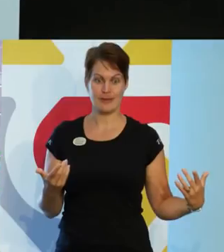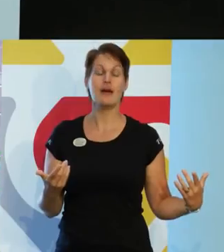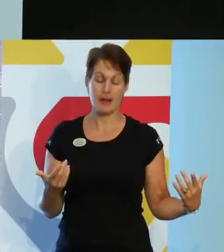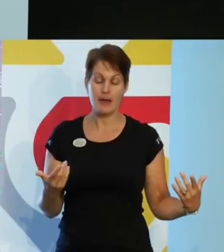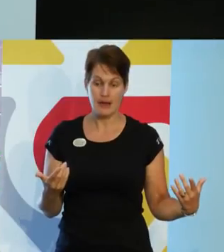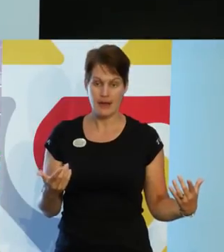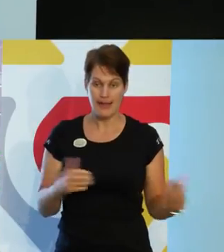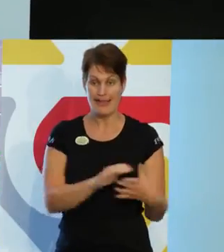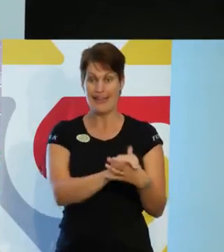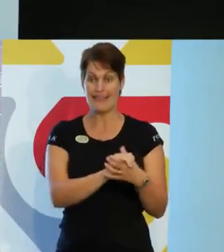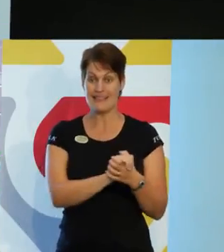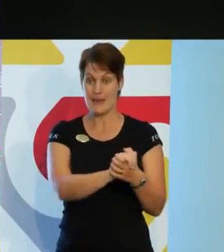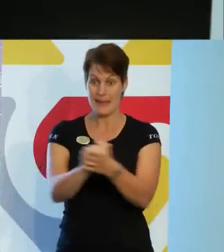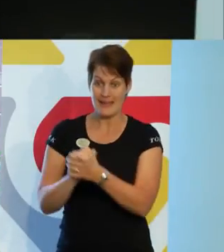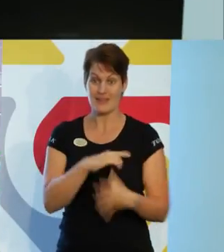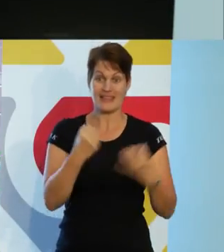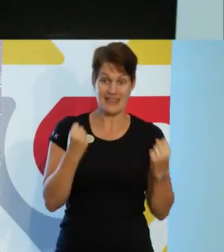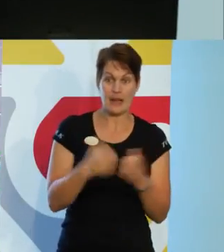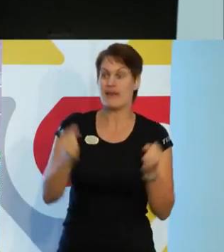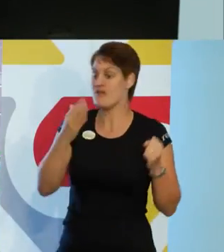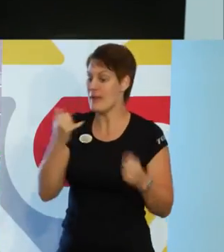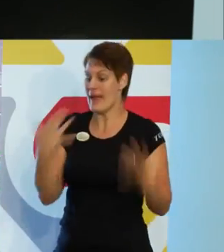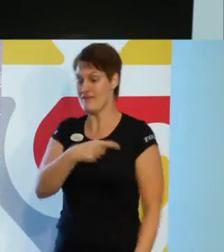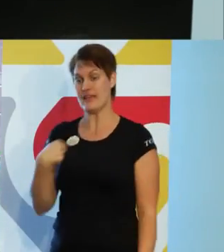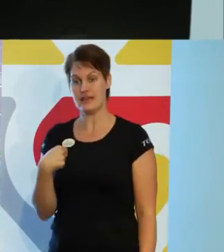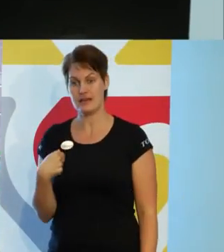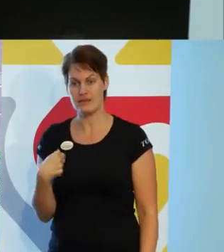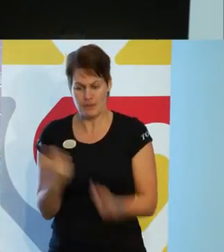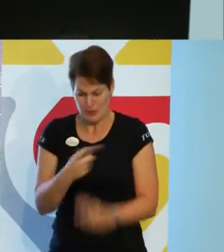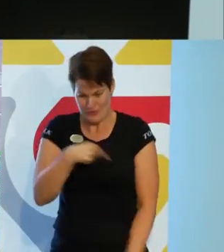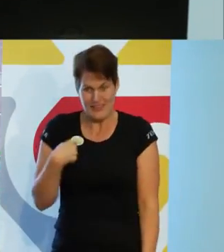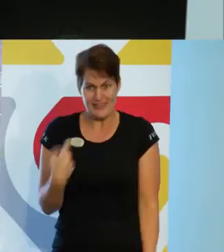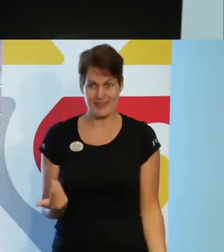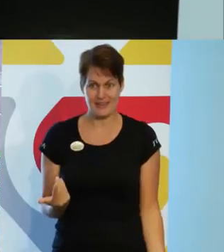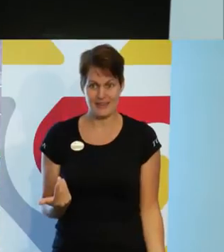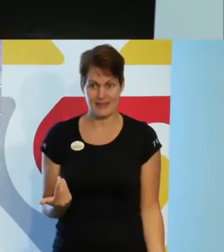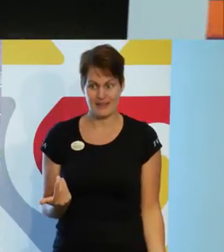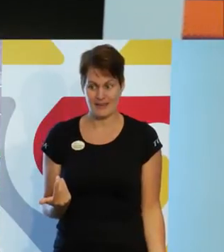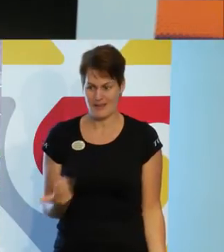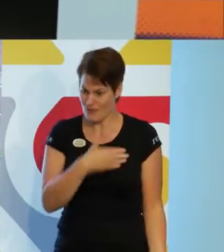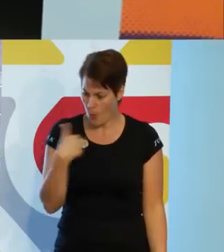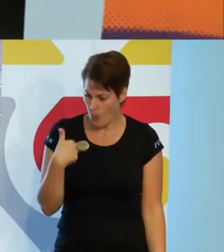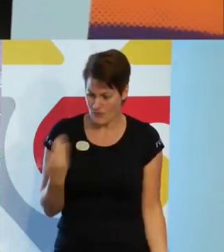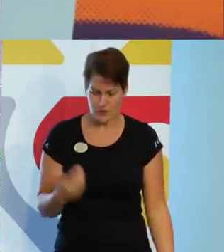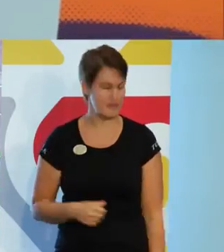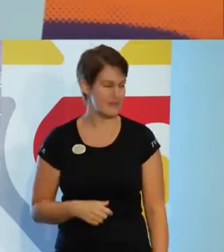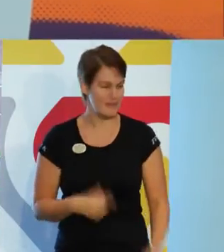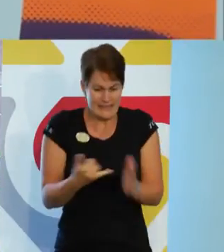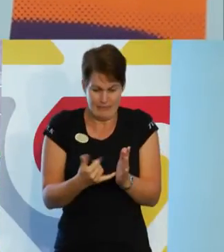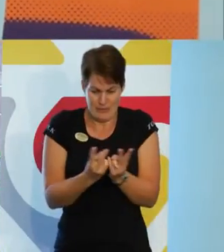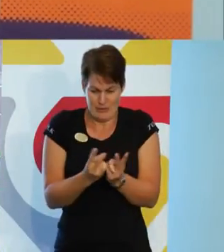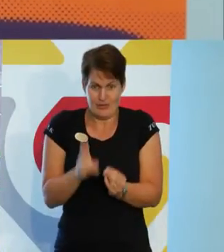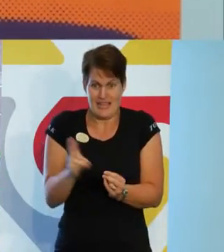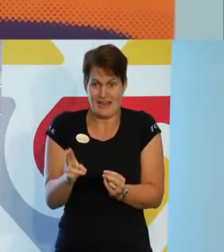Tillsammans är vi starka. Men vem är vi? Det var det där med vi och våret. Vad innehåller det egentligen?